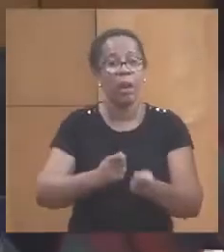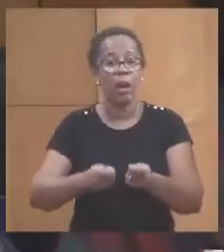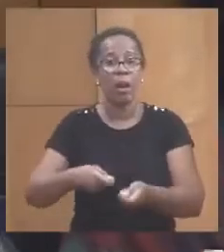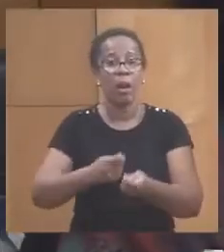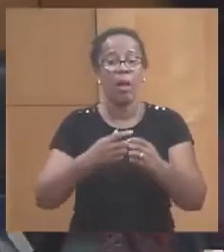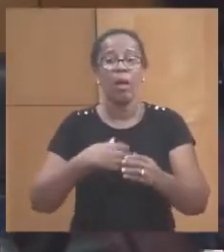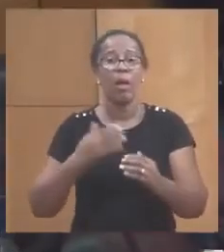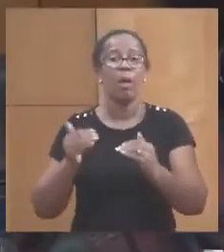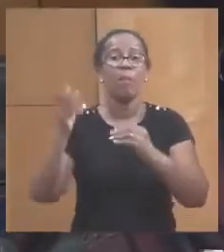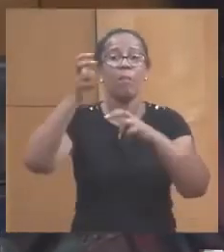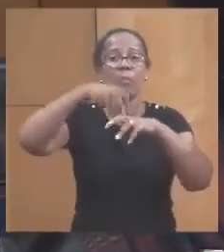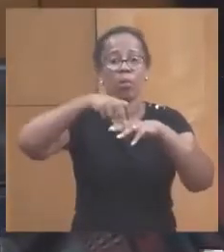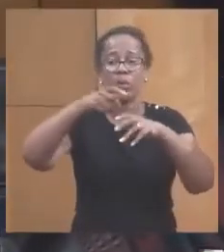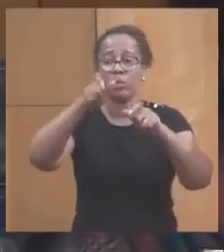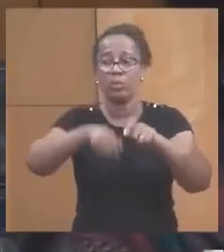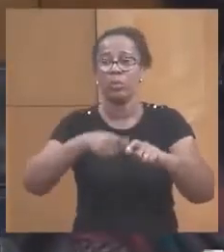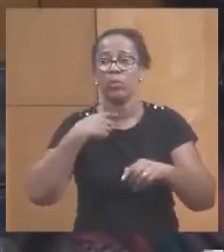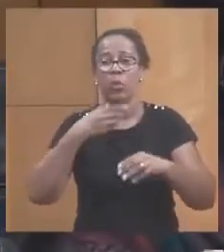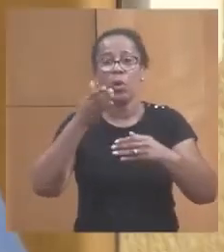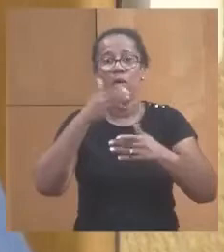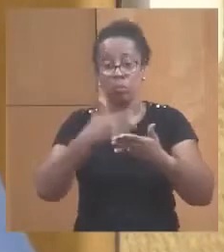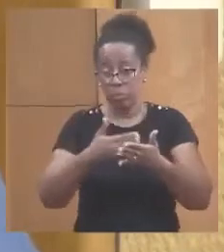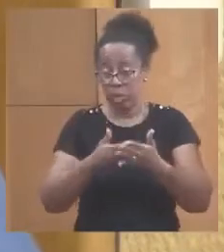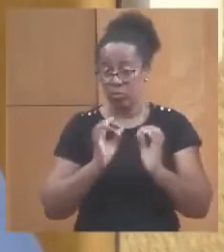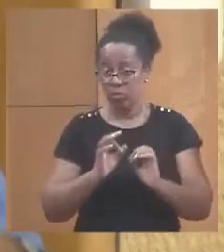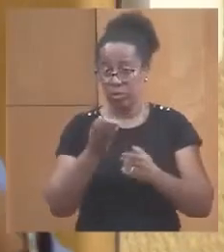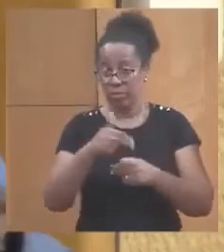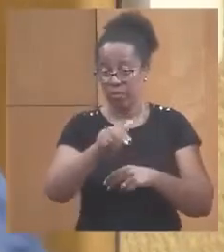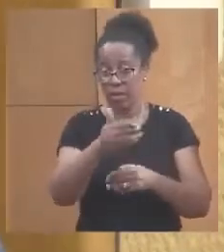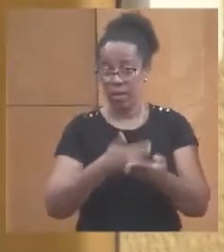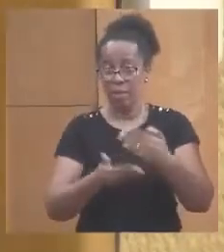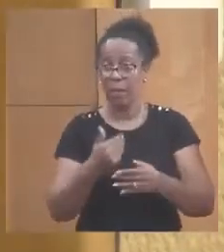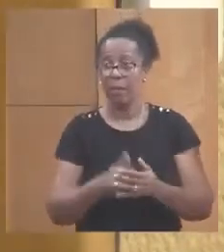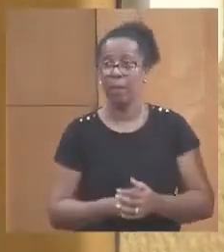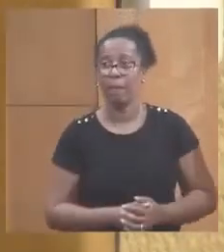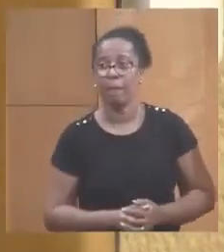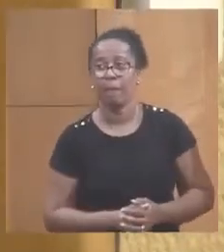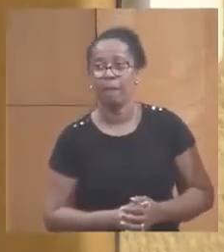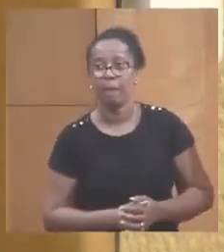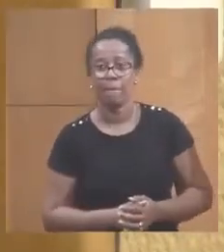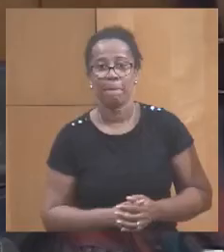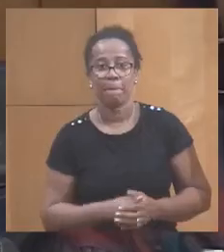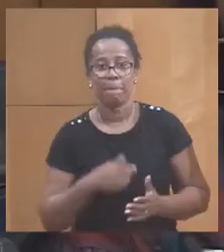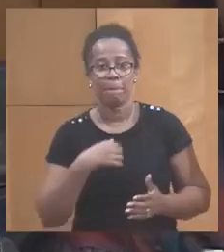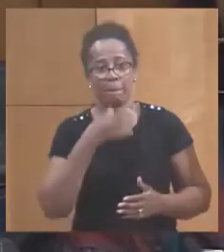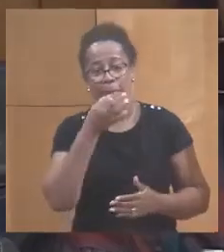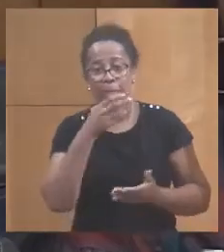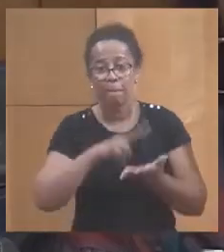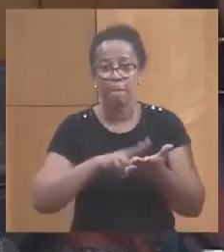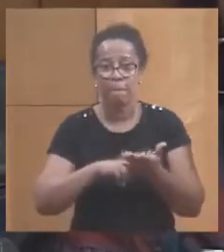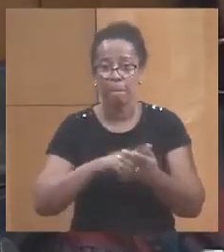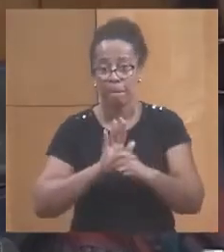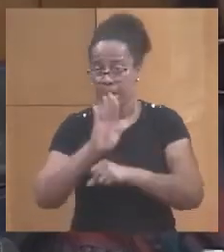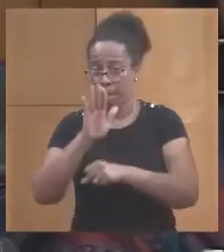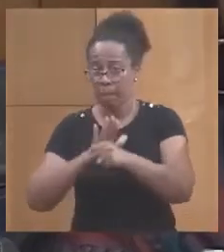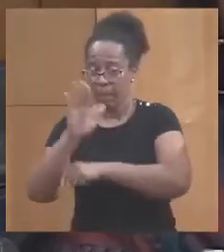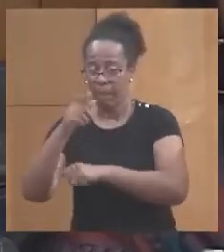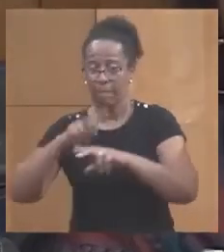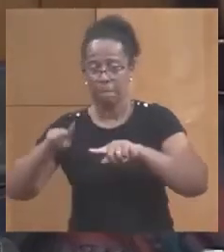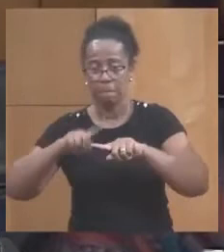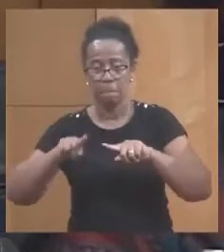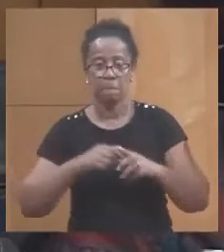verser... C'est pour cela qu va remplacer. Ah oui, mais on parle de la réalité. Il a des promesses qui ont été faites